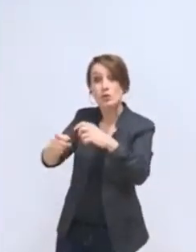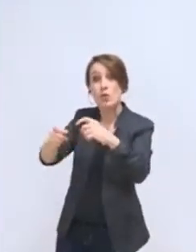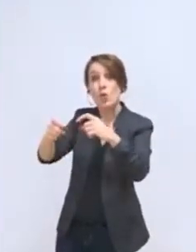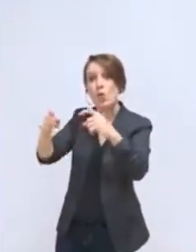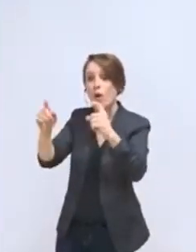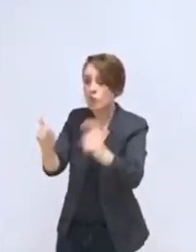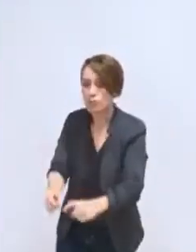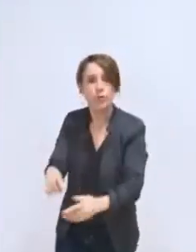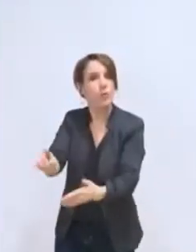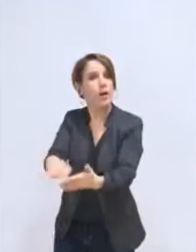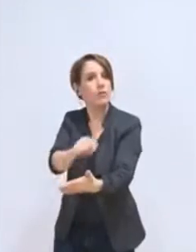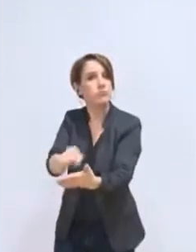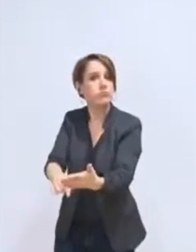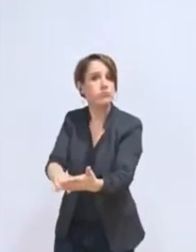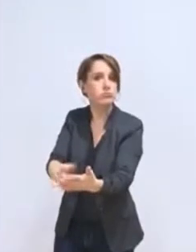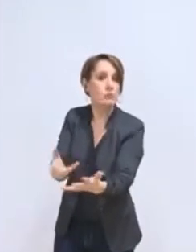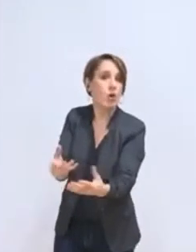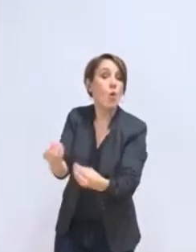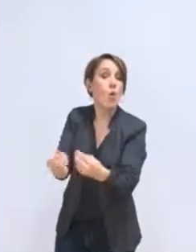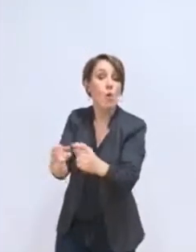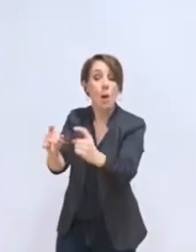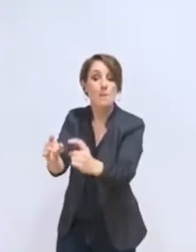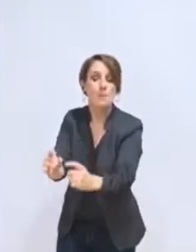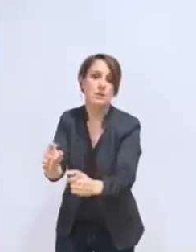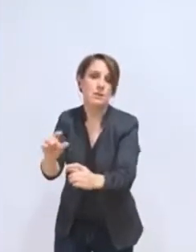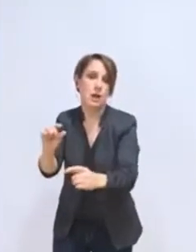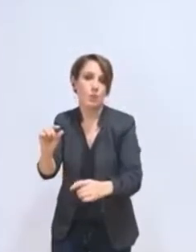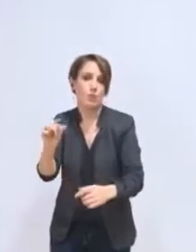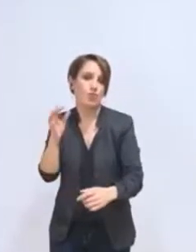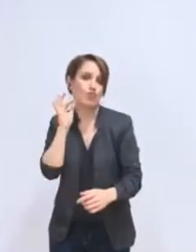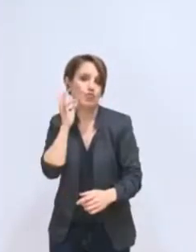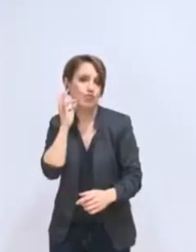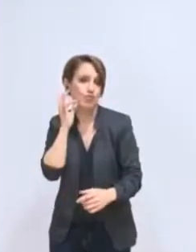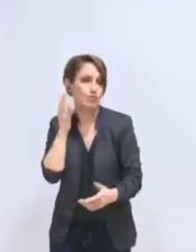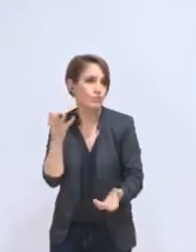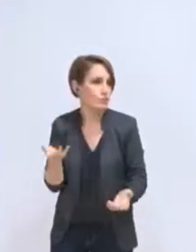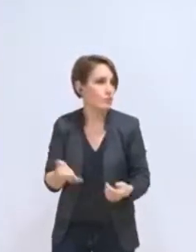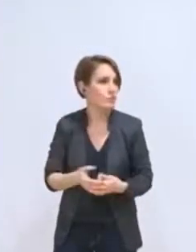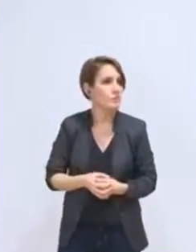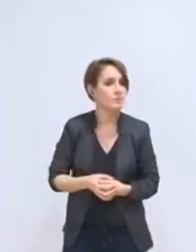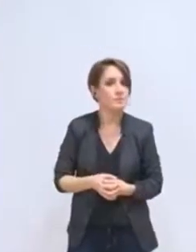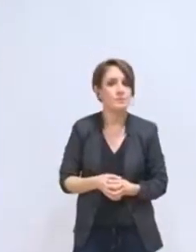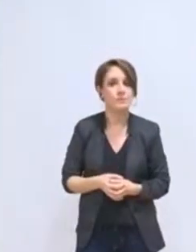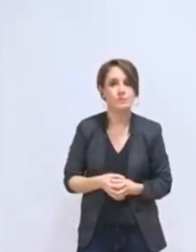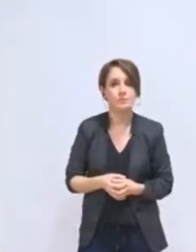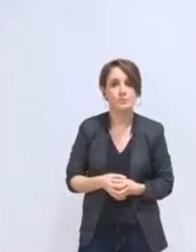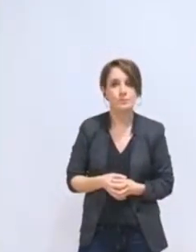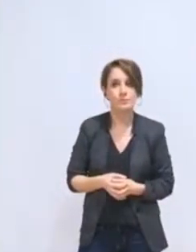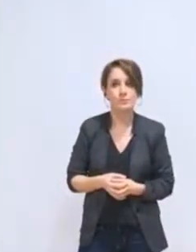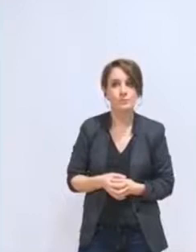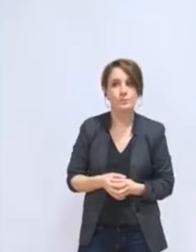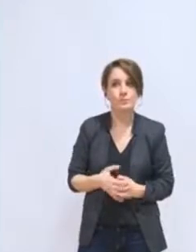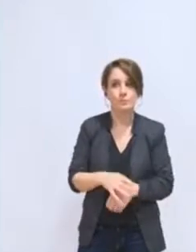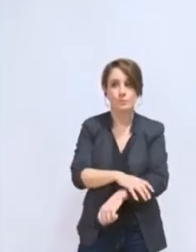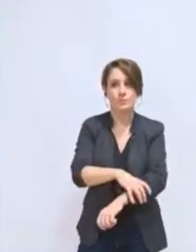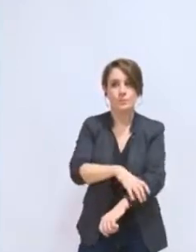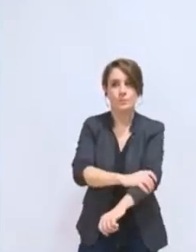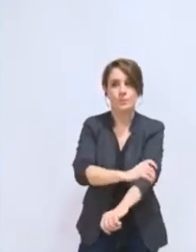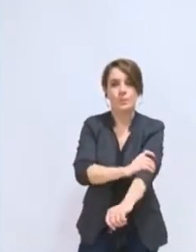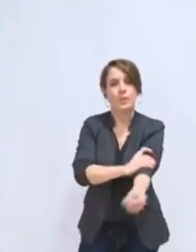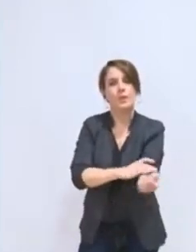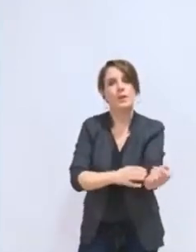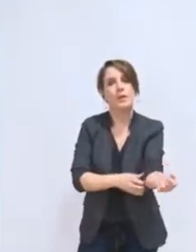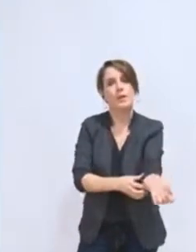que, et je vais prendre votre chiffre, les 600 000 euros que vous présentez au Conseil municipal. Un troisième